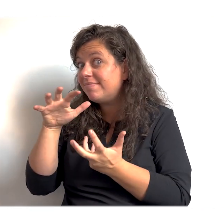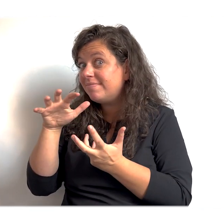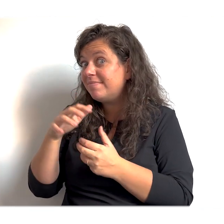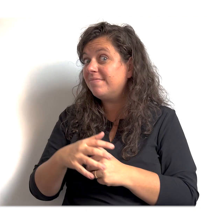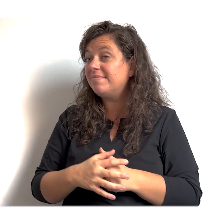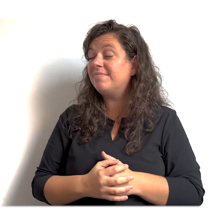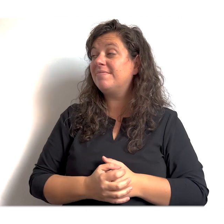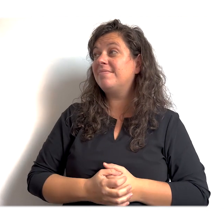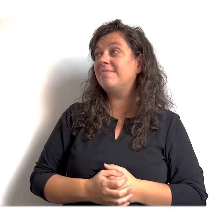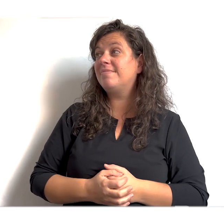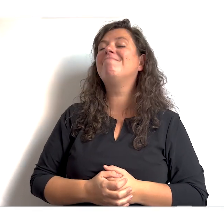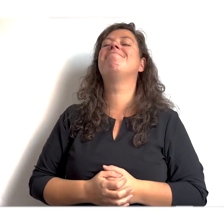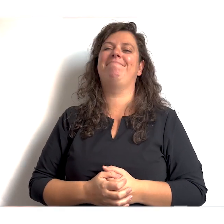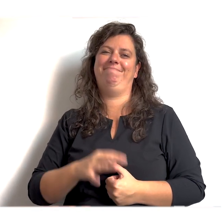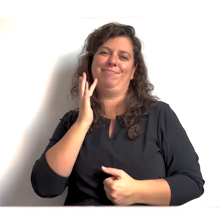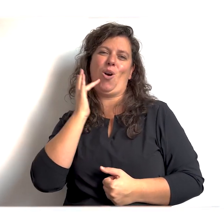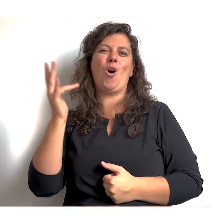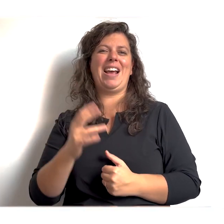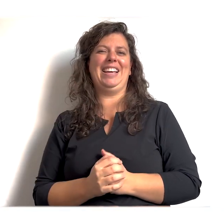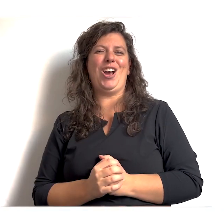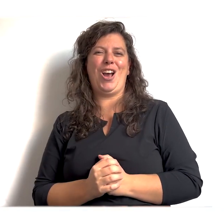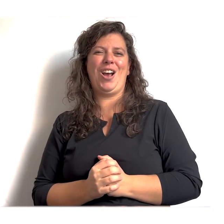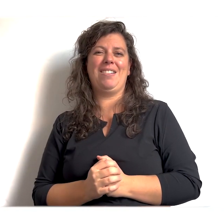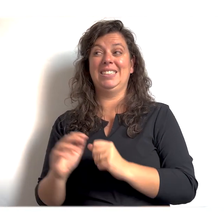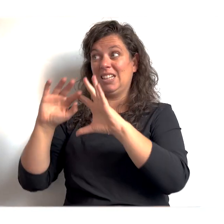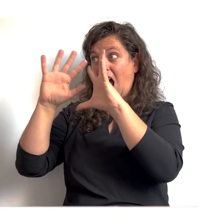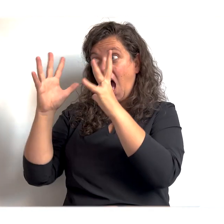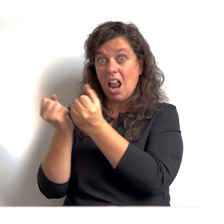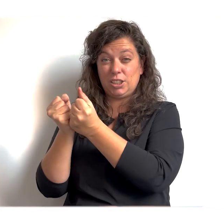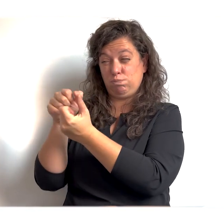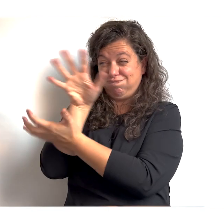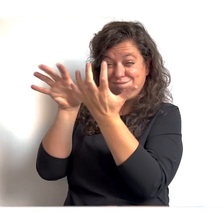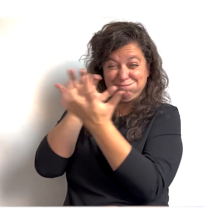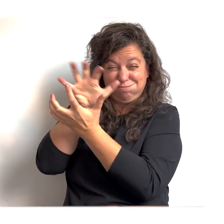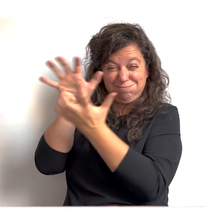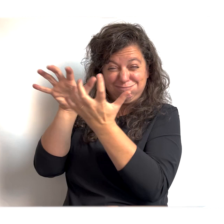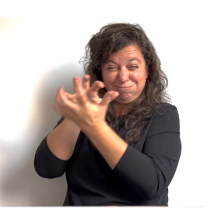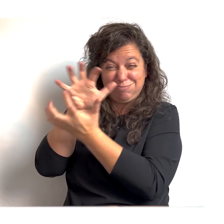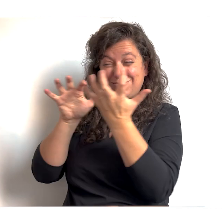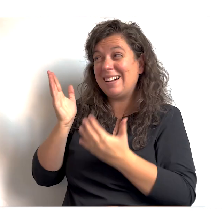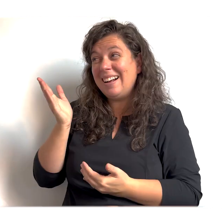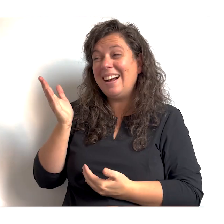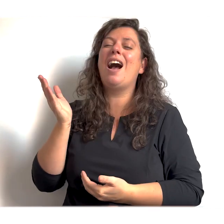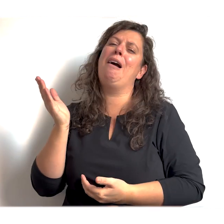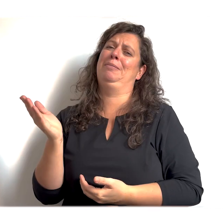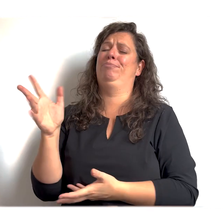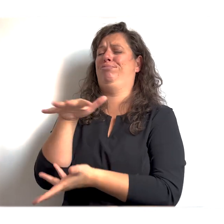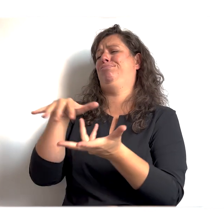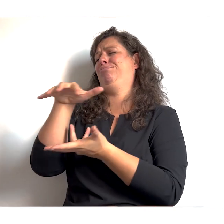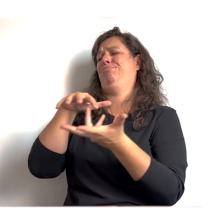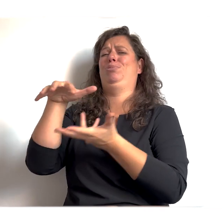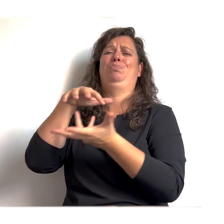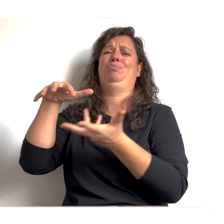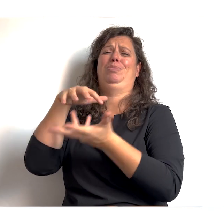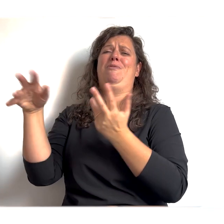MUZIEK Oranje Meng je alles, dan krijg je? MUZIEK Een soortje verf